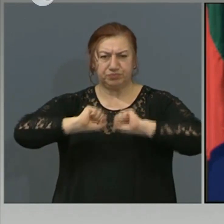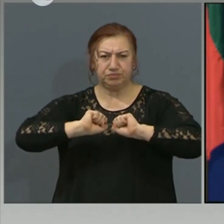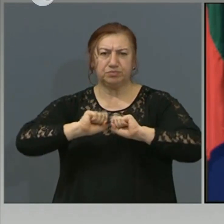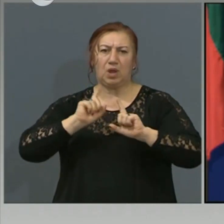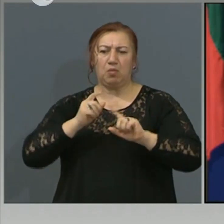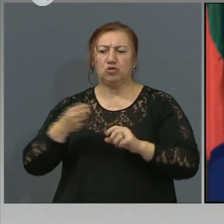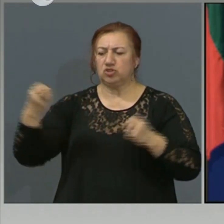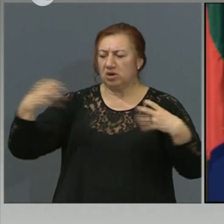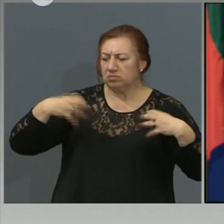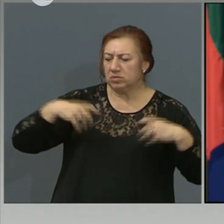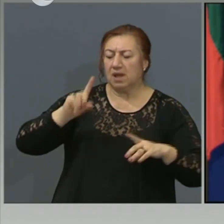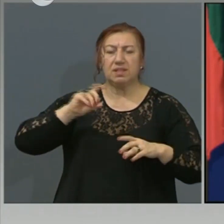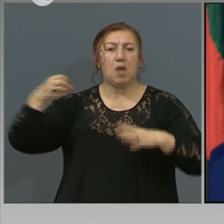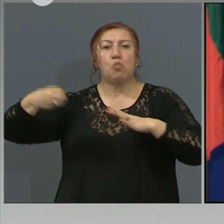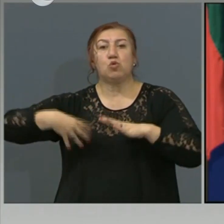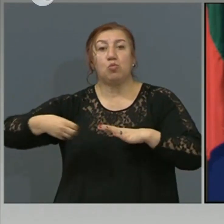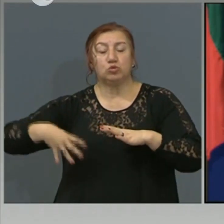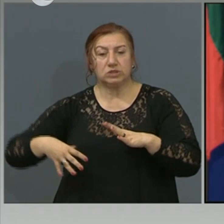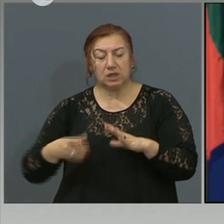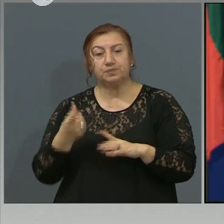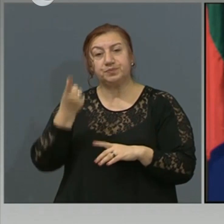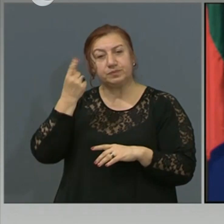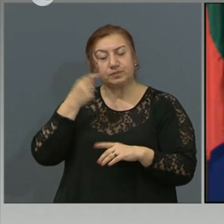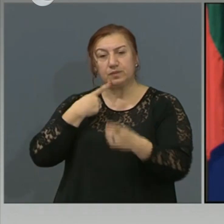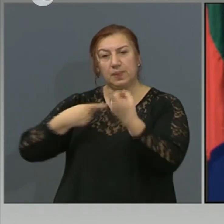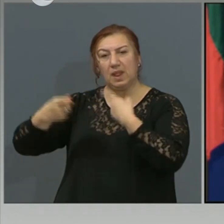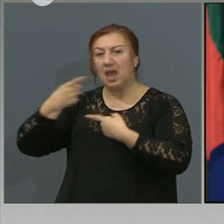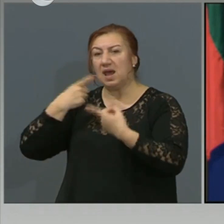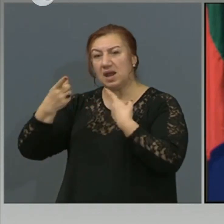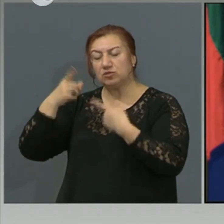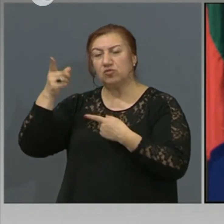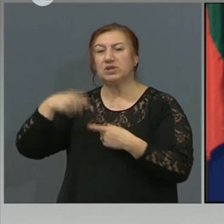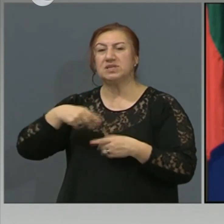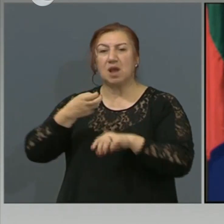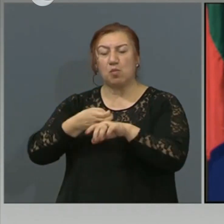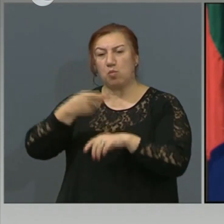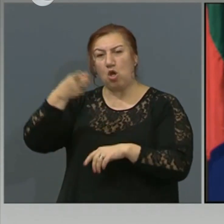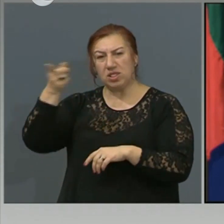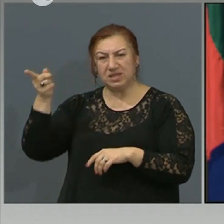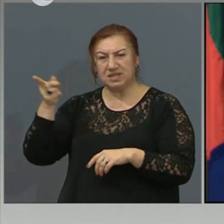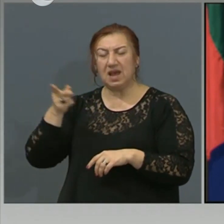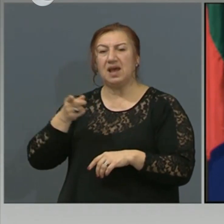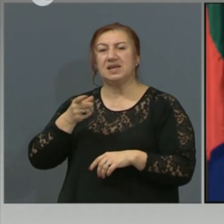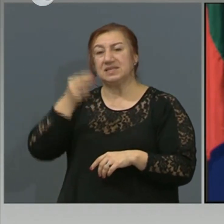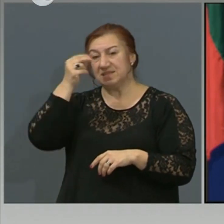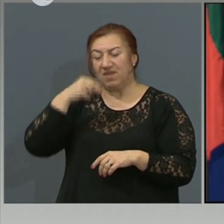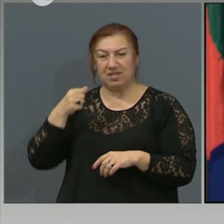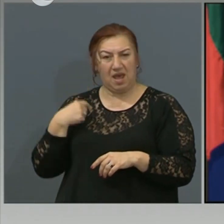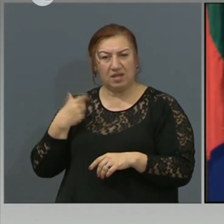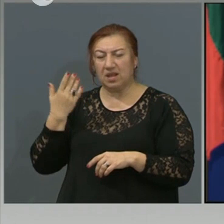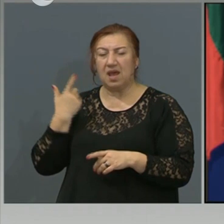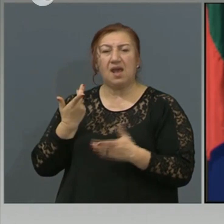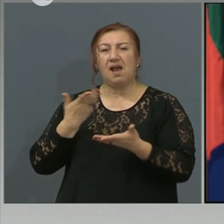Всъщност и вчера разговора със Света Ана беше на какъв режим точно да се изпърат